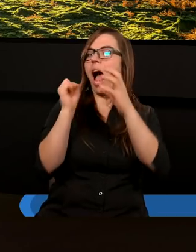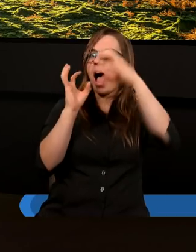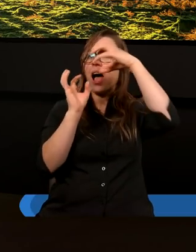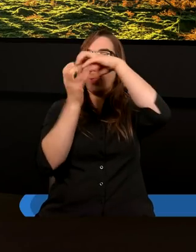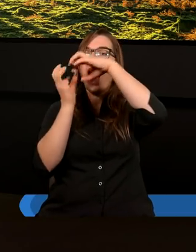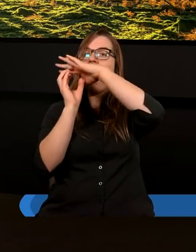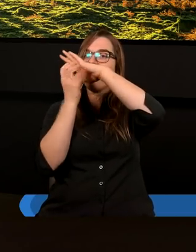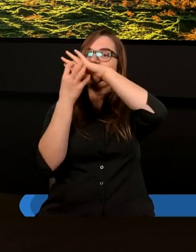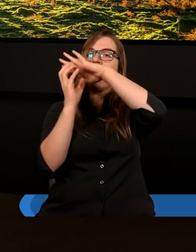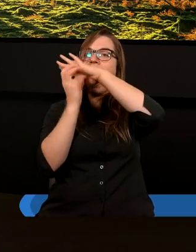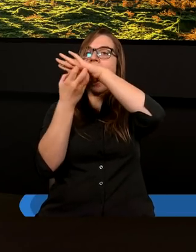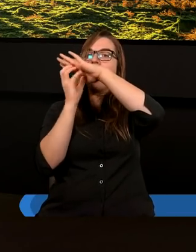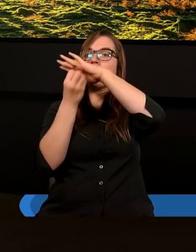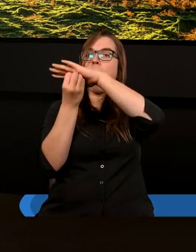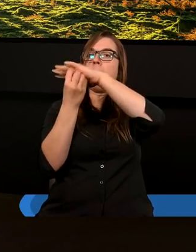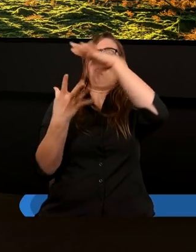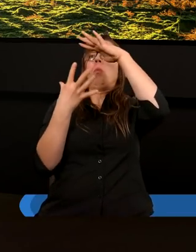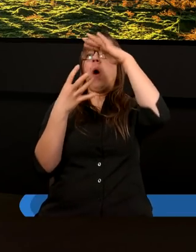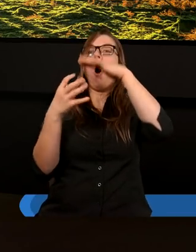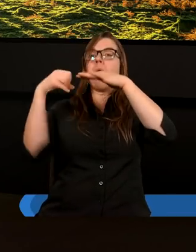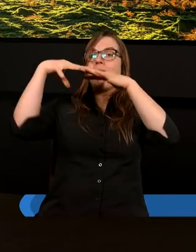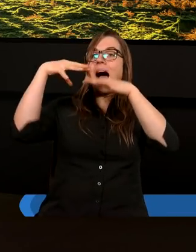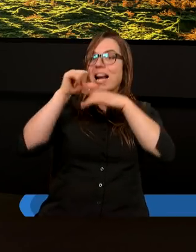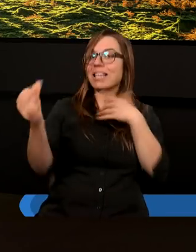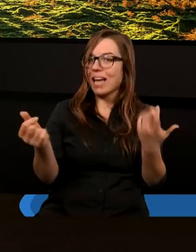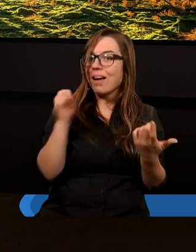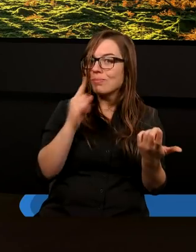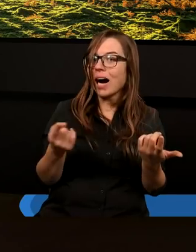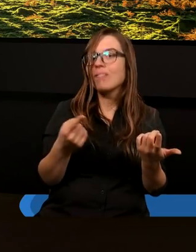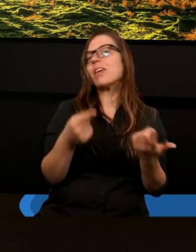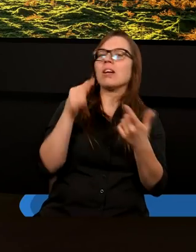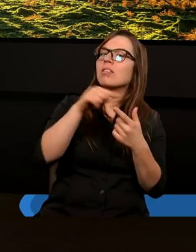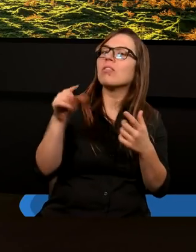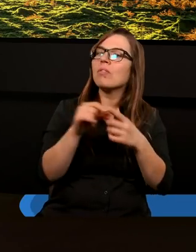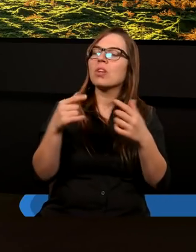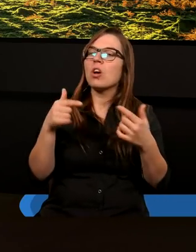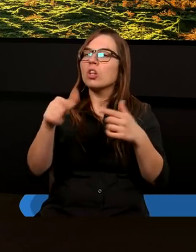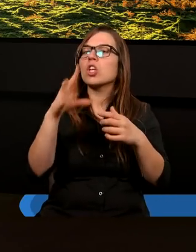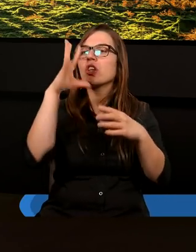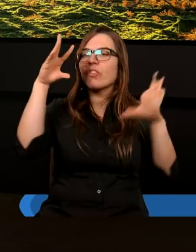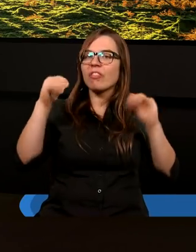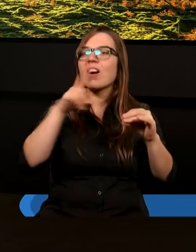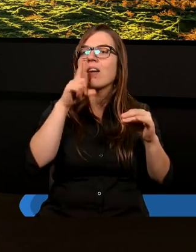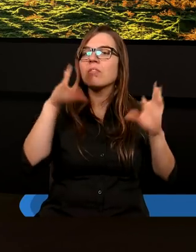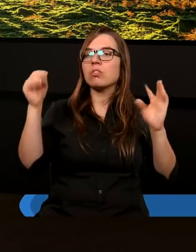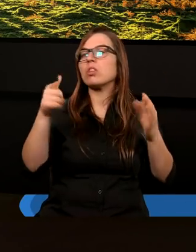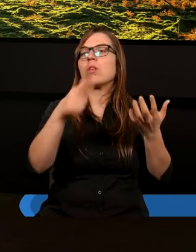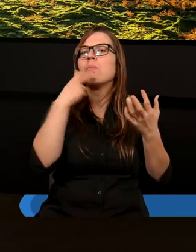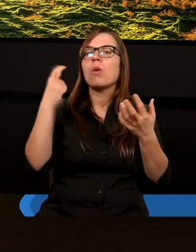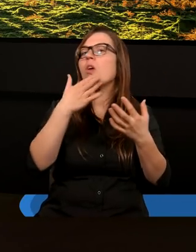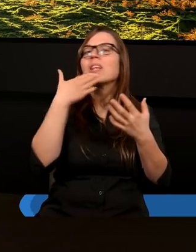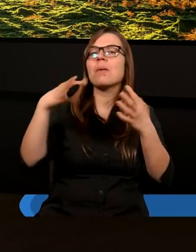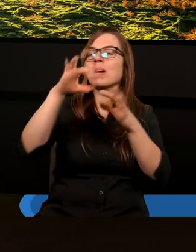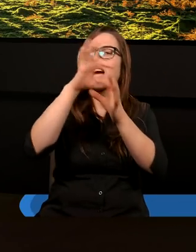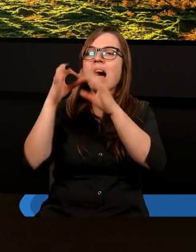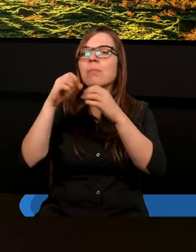włączając dopływ prądu, ona zaświeci i daje światło. W momencie, gdy wyłączymy to światło, ten prąd gdzieś tam nie jest w tym